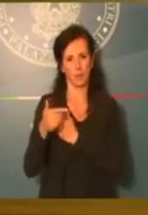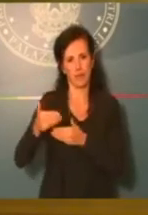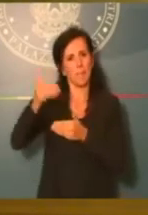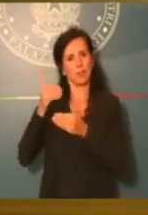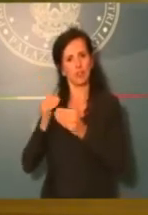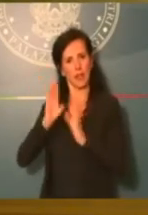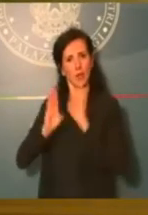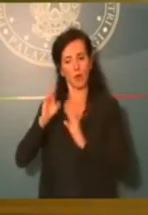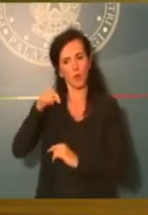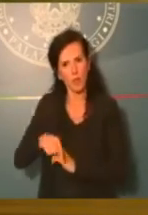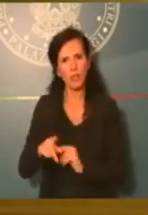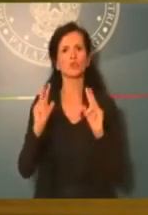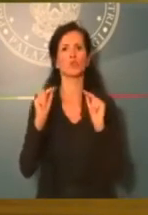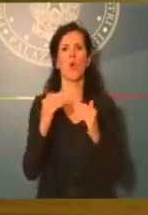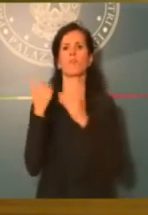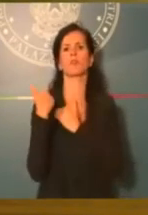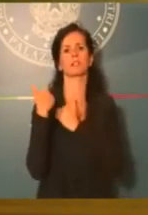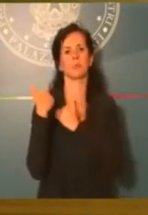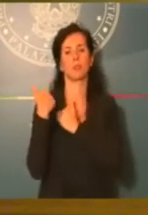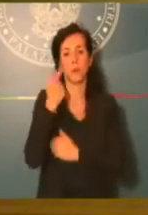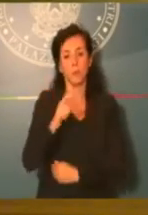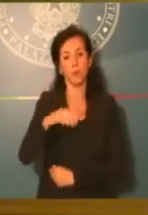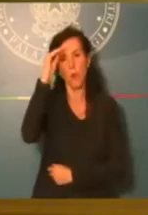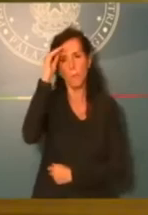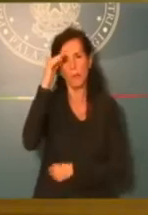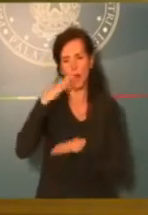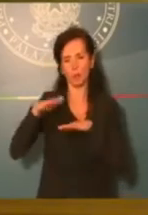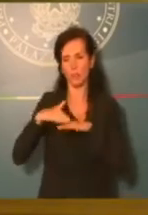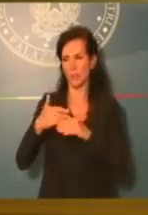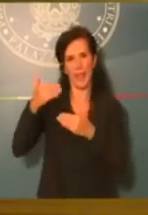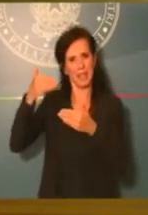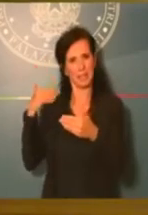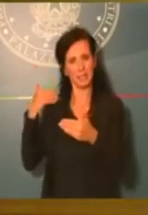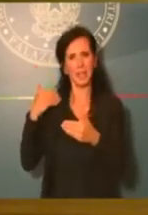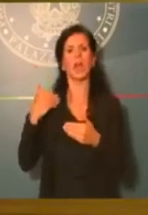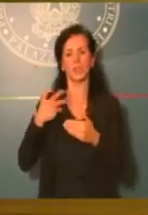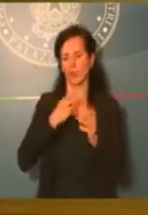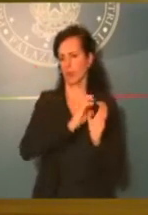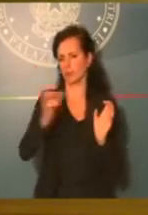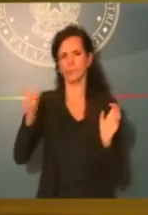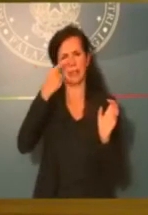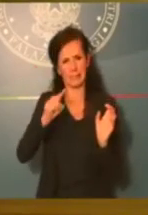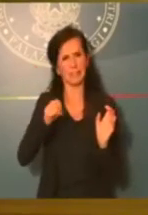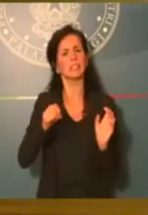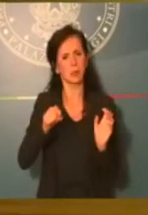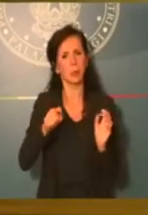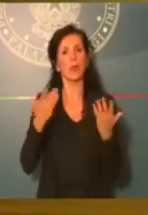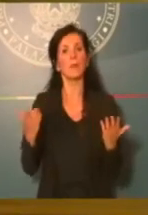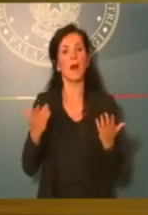imparato da tutte le esperienze precedenti che sono varie, di varia natura, inserite in varie norme e ogni